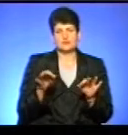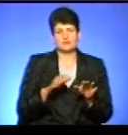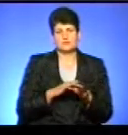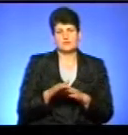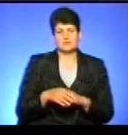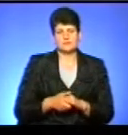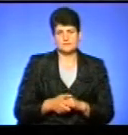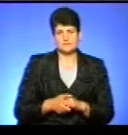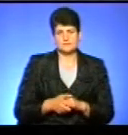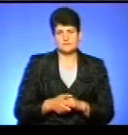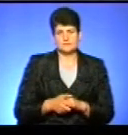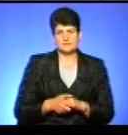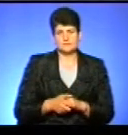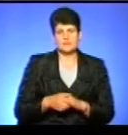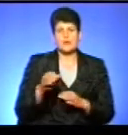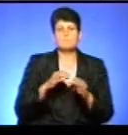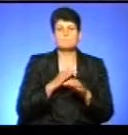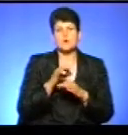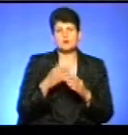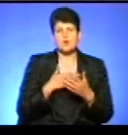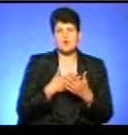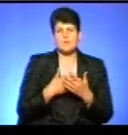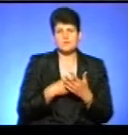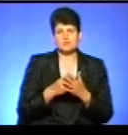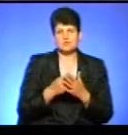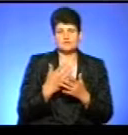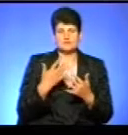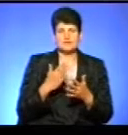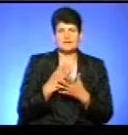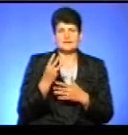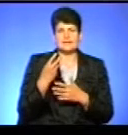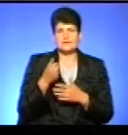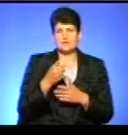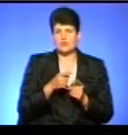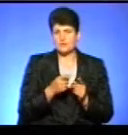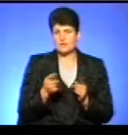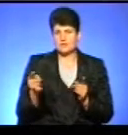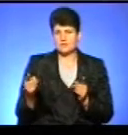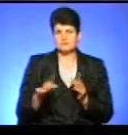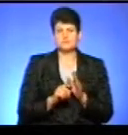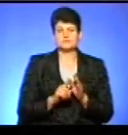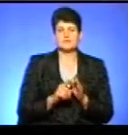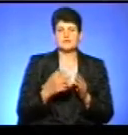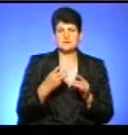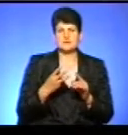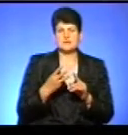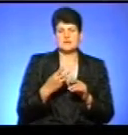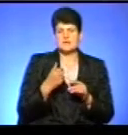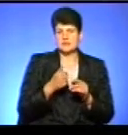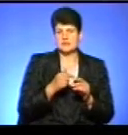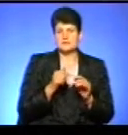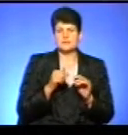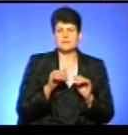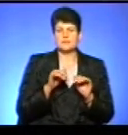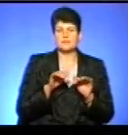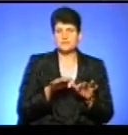реалізації. Проєкт «Громадський бюджет» існує вже третій рік. Тобто, стартувала компанія третірічна. Протягом